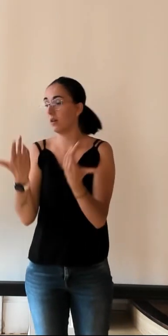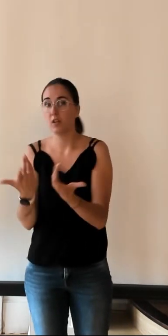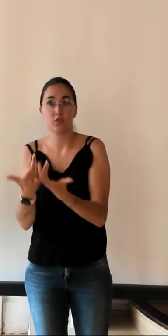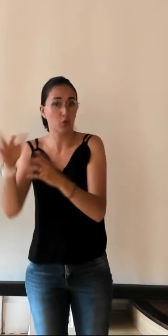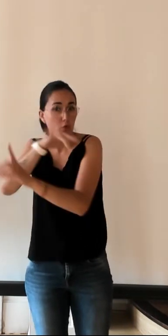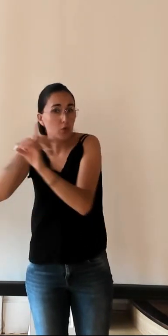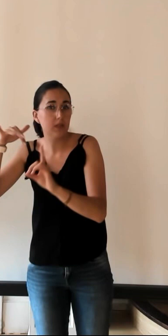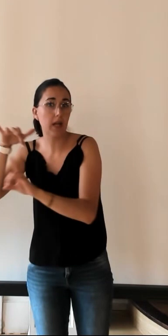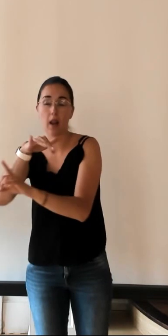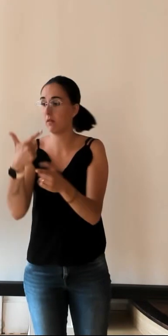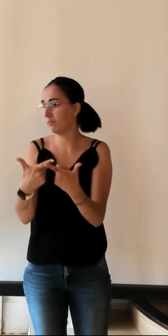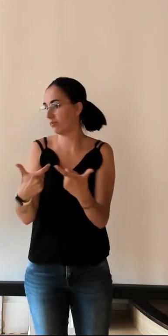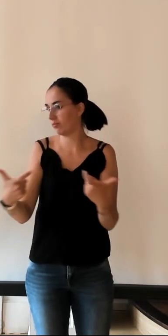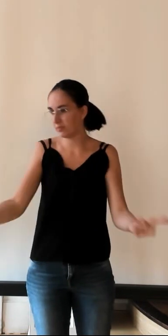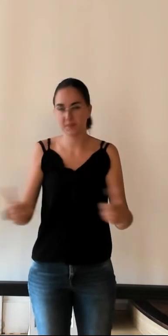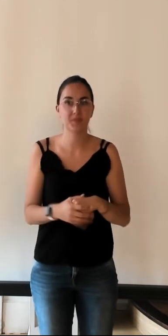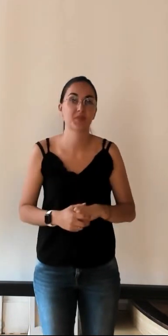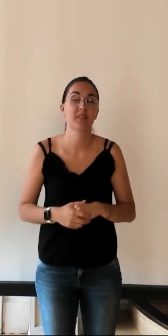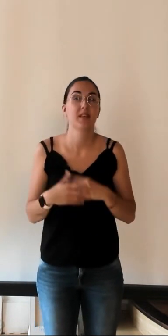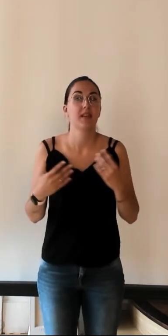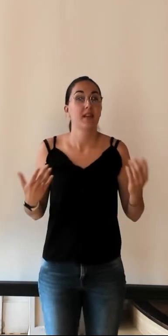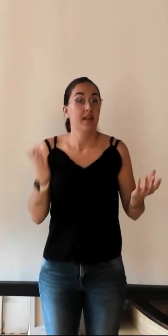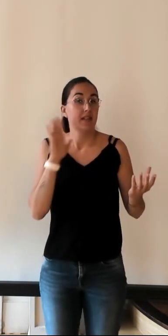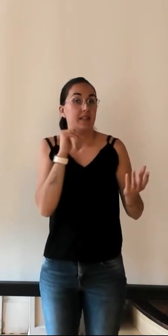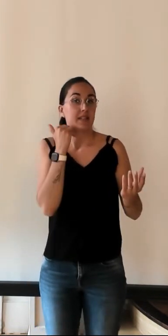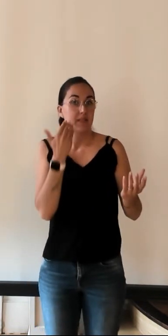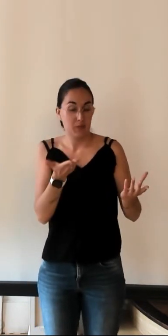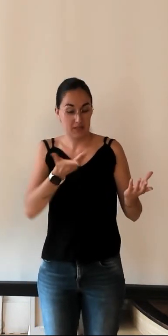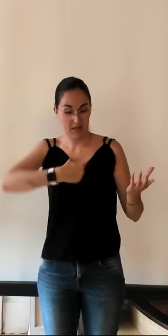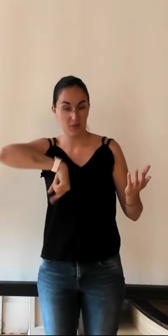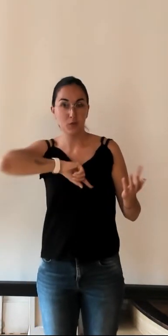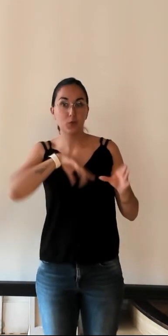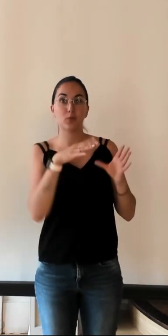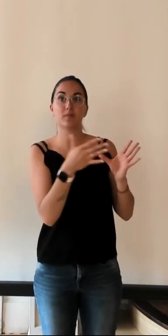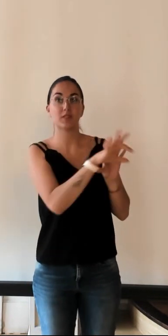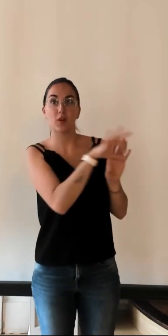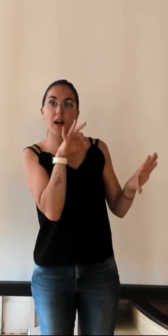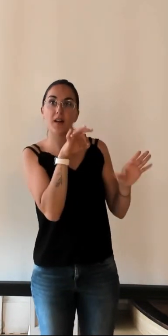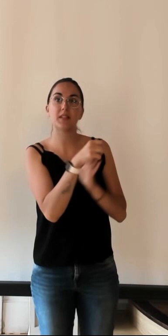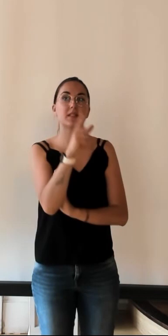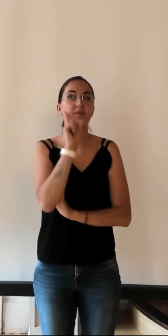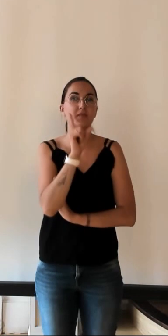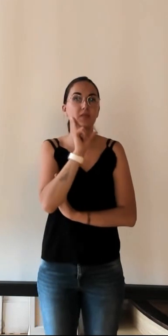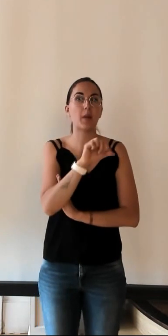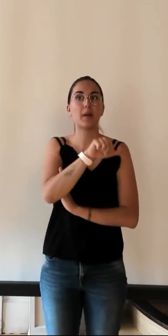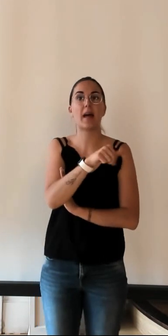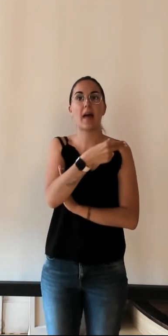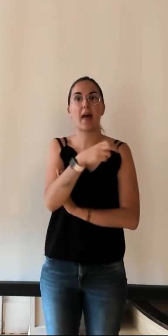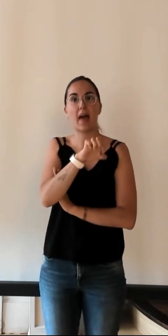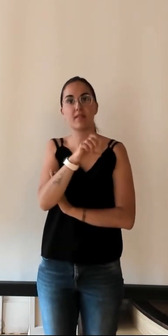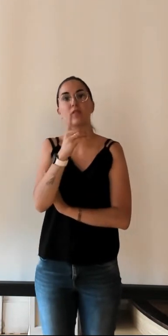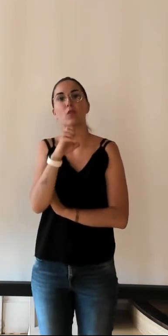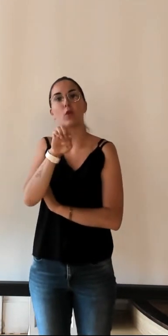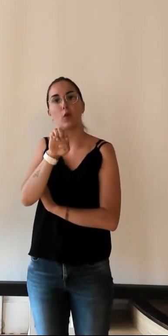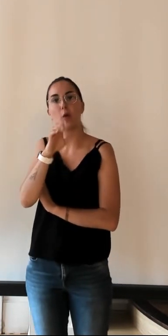Et c'est dans cette approche que nous avons invité Anne de Balmarche ce soir pour nous parler d